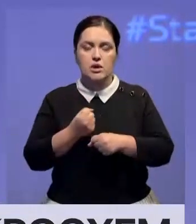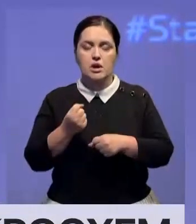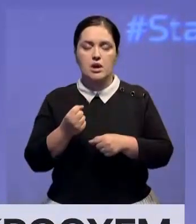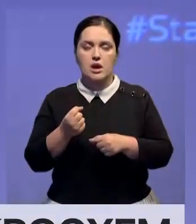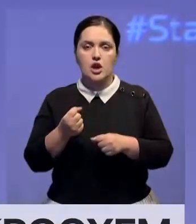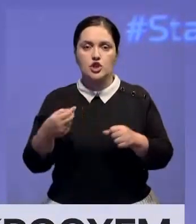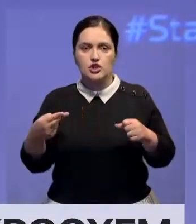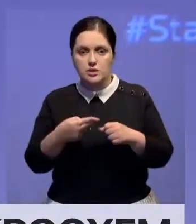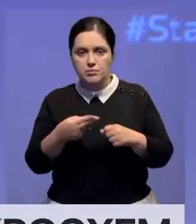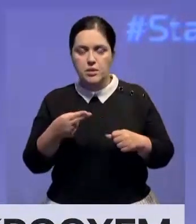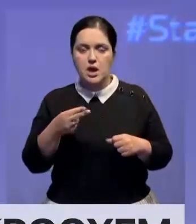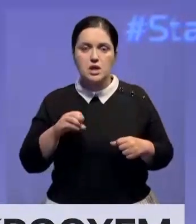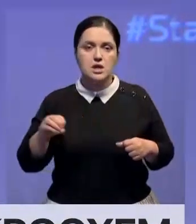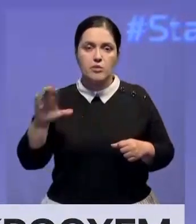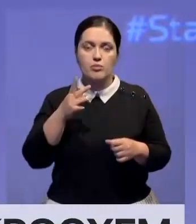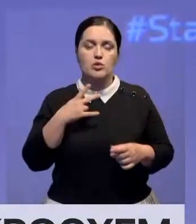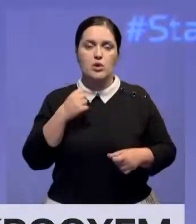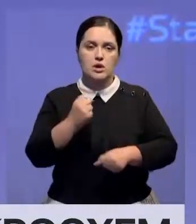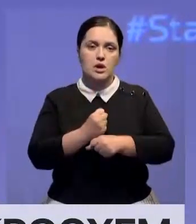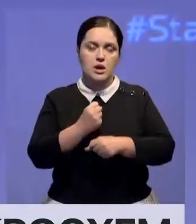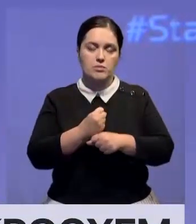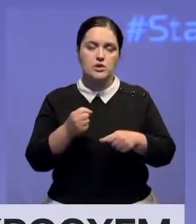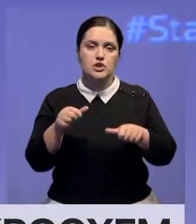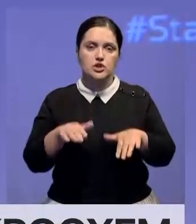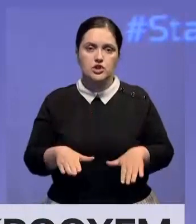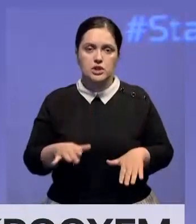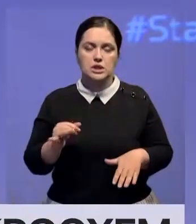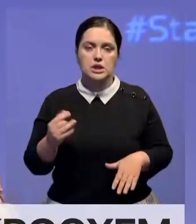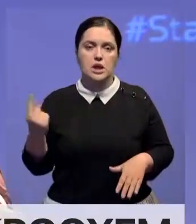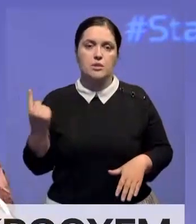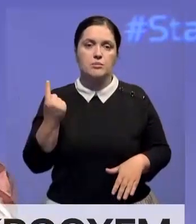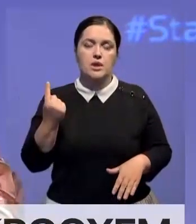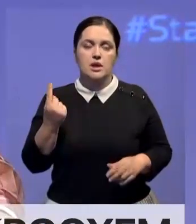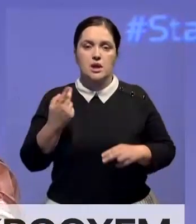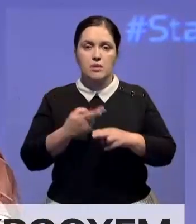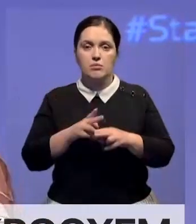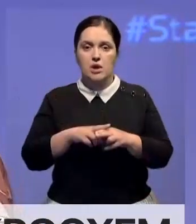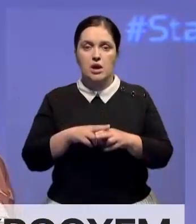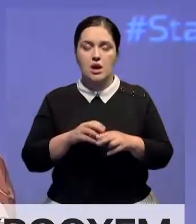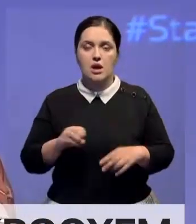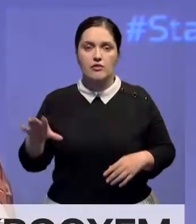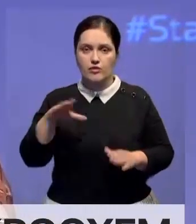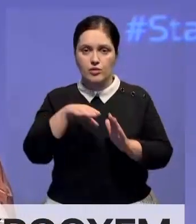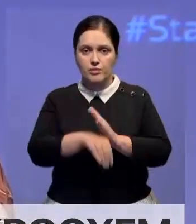чипов в Европе. Нам нужно разрабатывать инновационные решения и их первое промышленное внедрение в Европе.